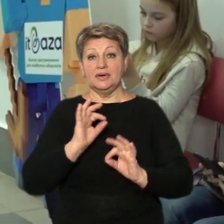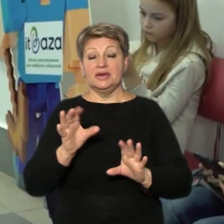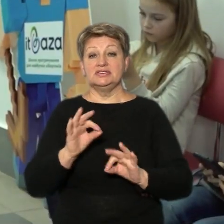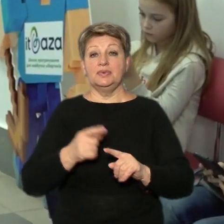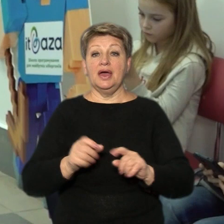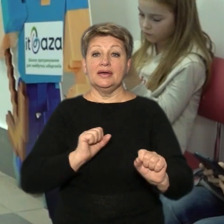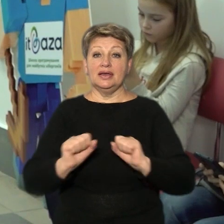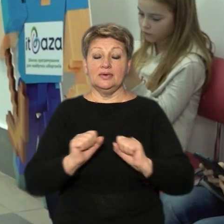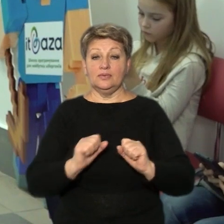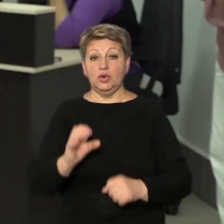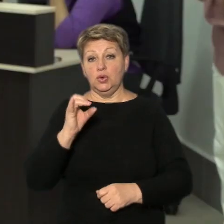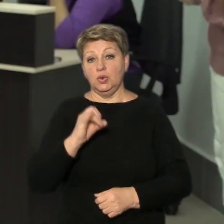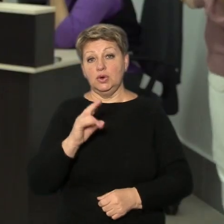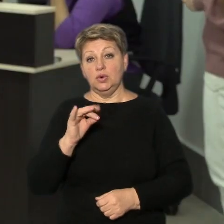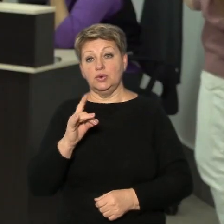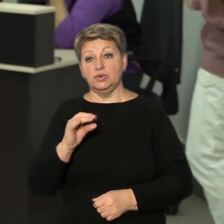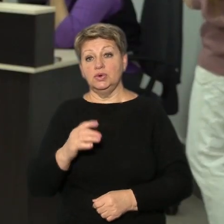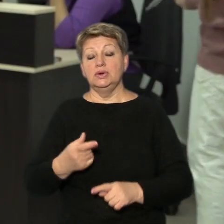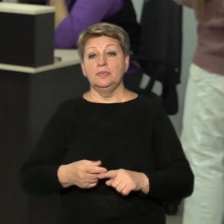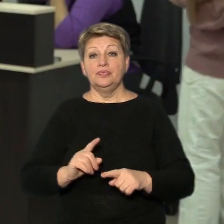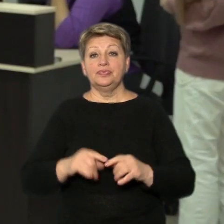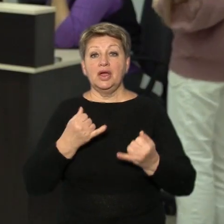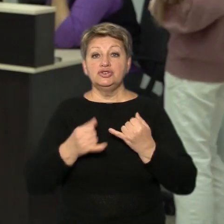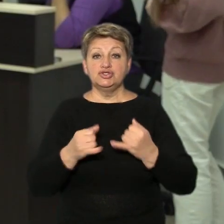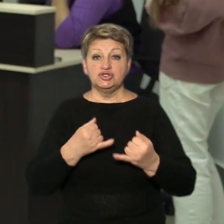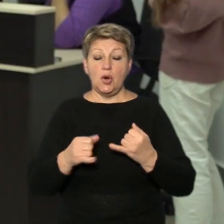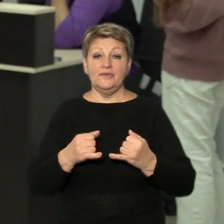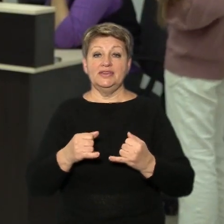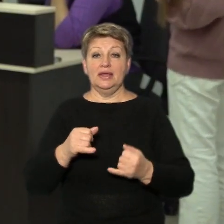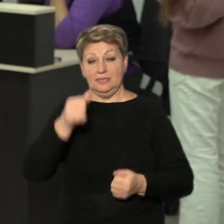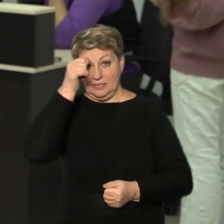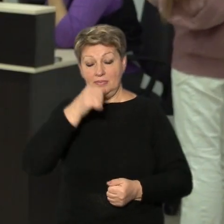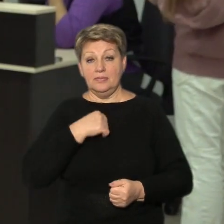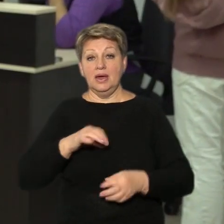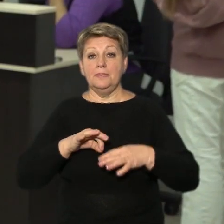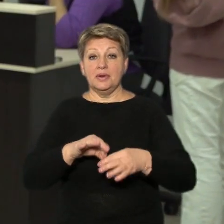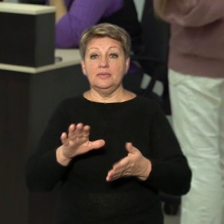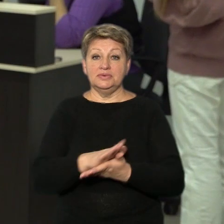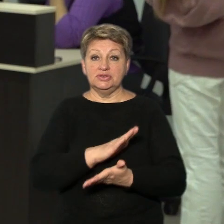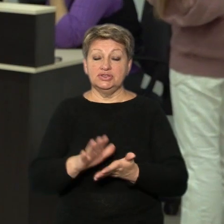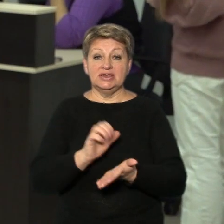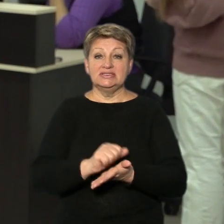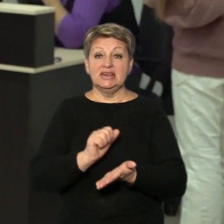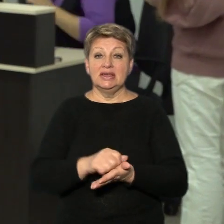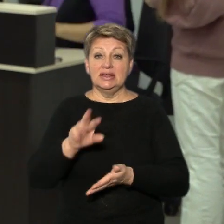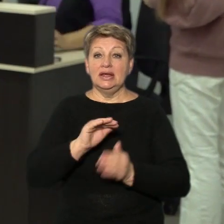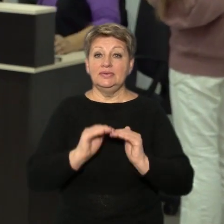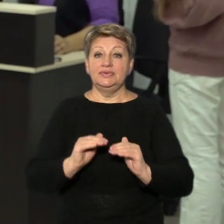технологій Юлія Курнос. Ми весь жовтень проводили безкоштовні заняття для дітей-переселенців.